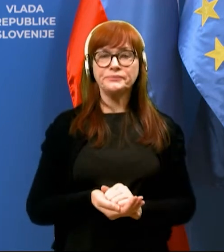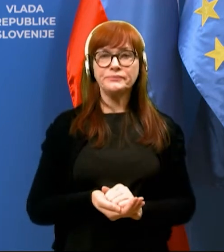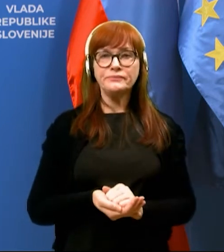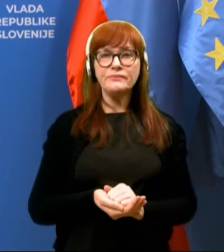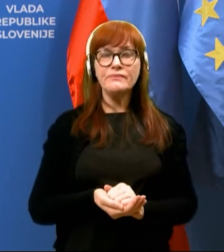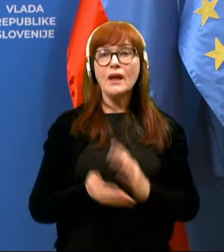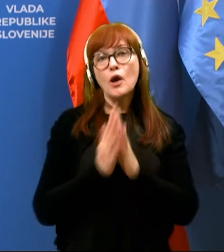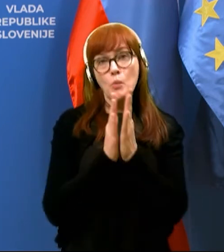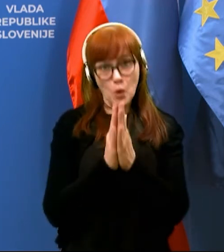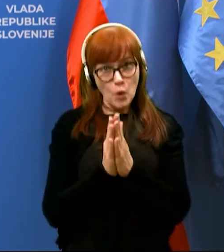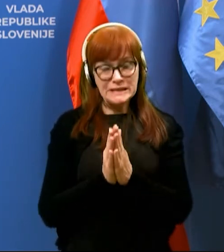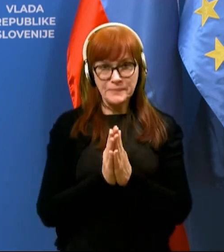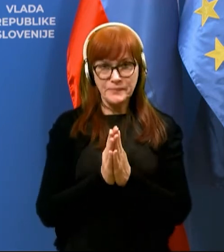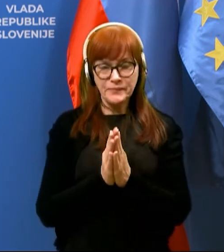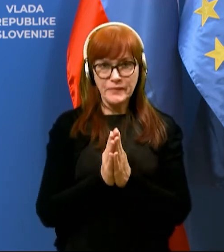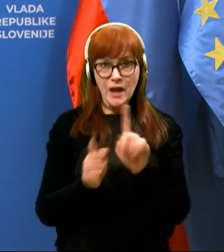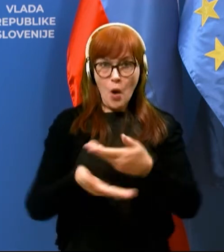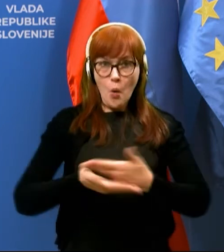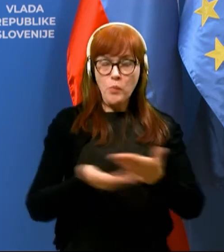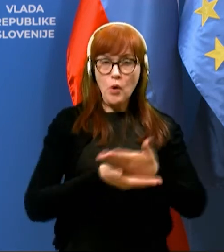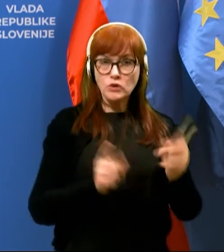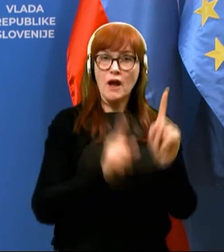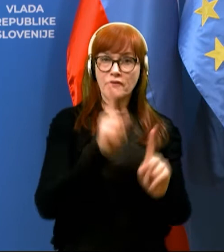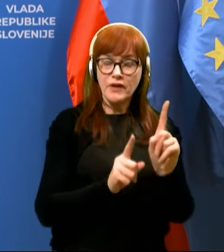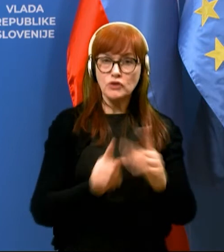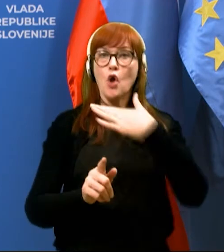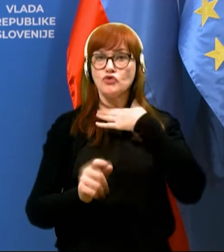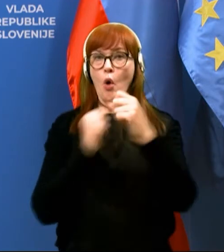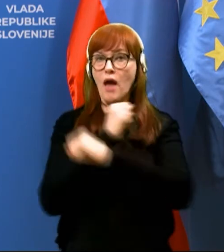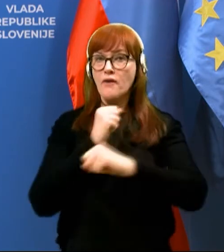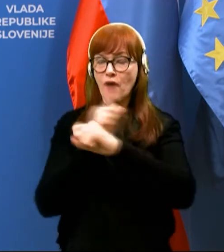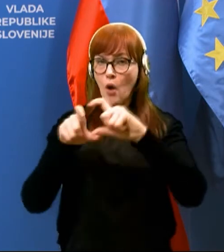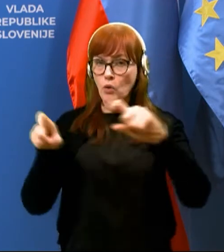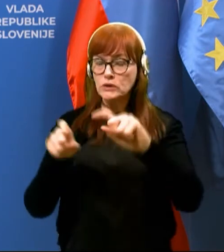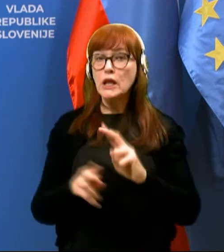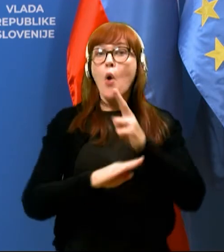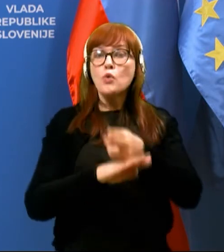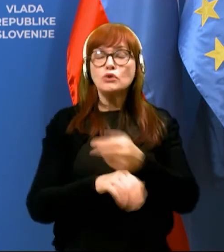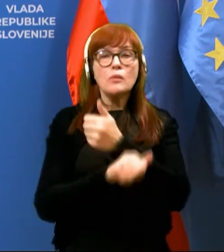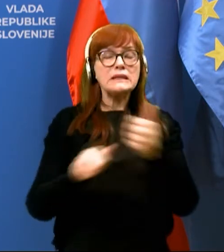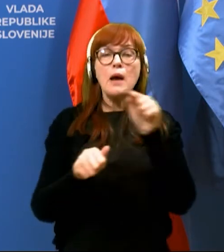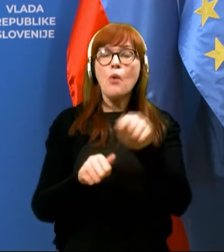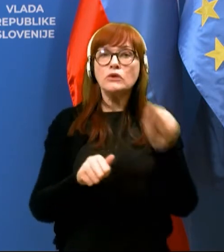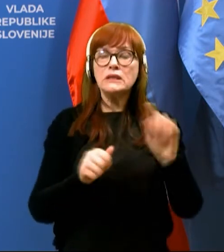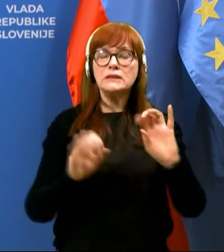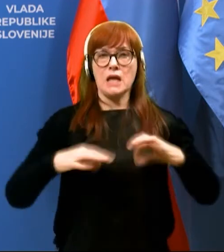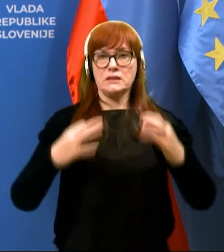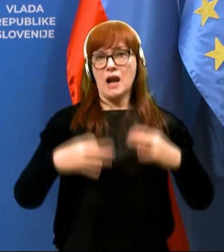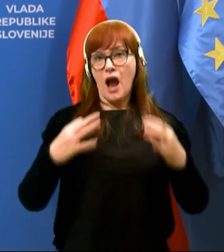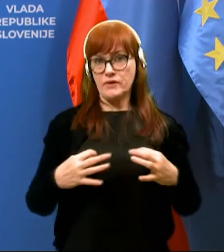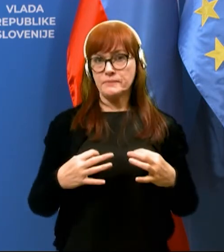Prosim, da v prostore vrtcev, šol in fakultet vstopajo zgolj tisti, ki so zdravi.